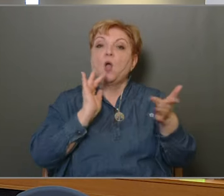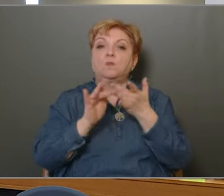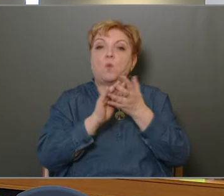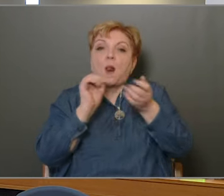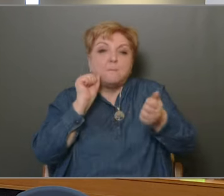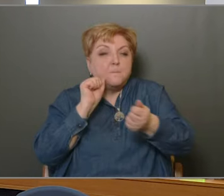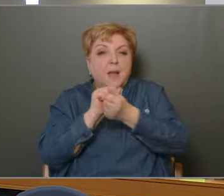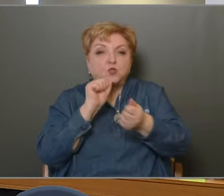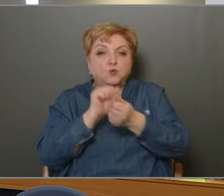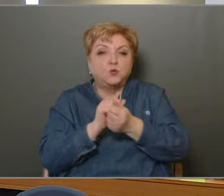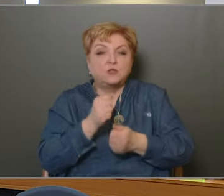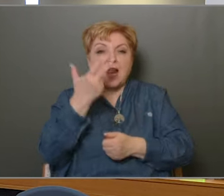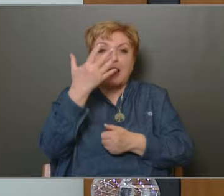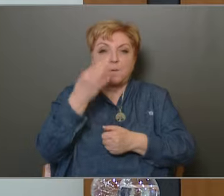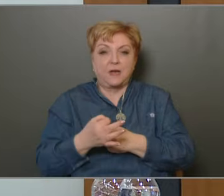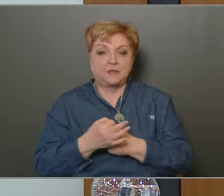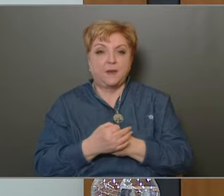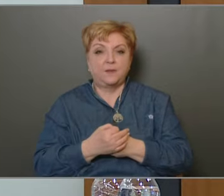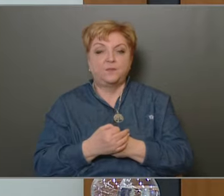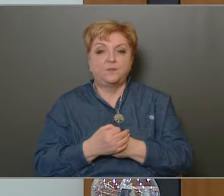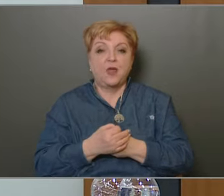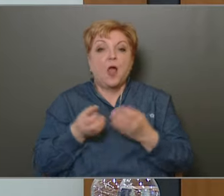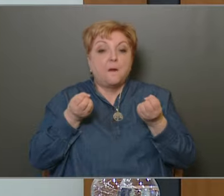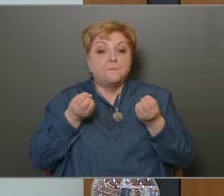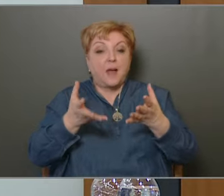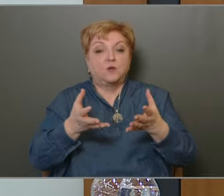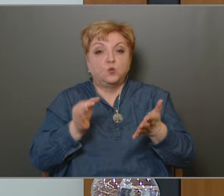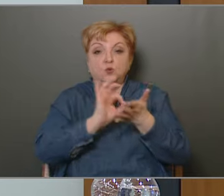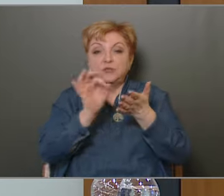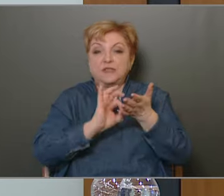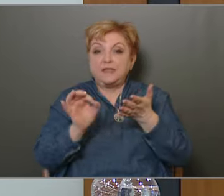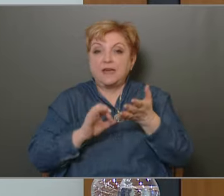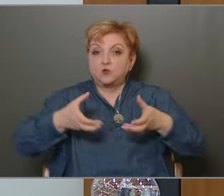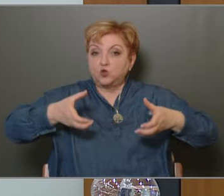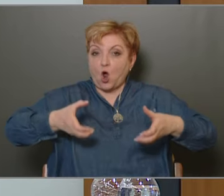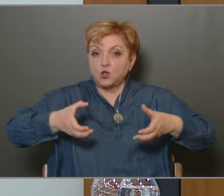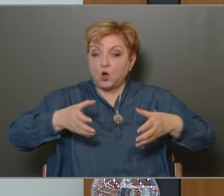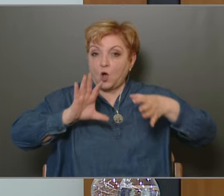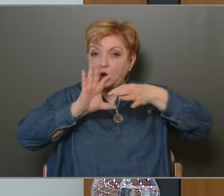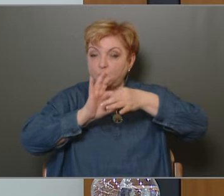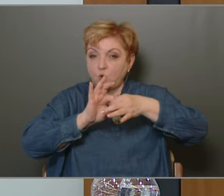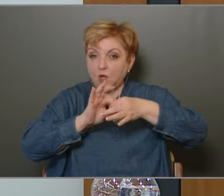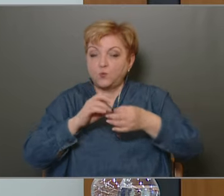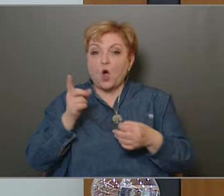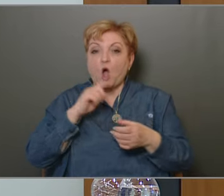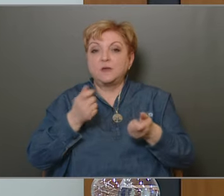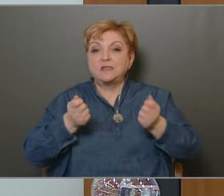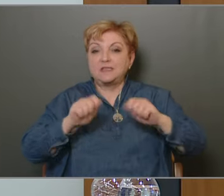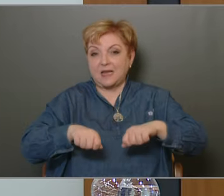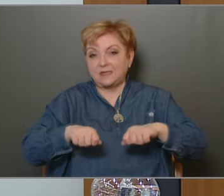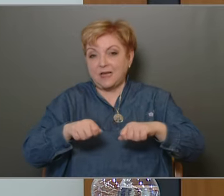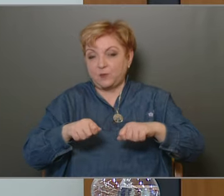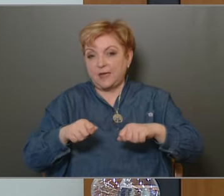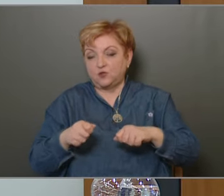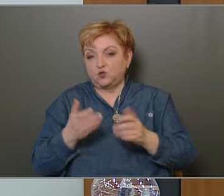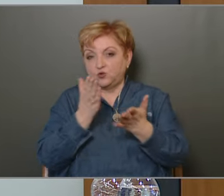besűríteni a három percben. A beküldött írásos anyaggal kapcsolatban, ami az árszámadást illeti,